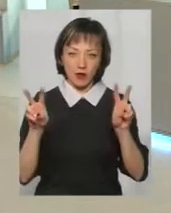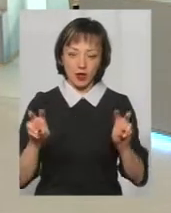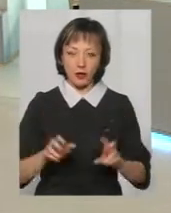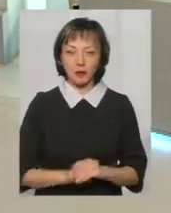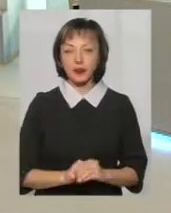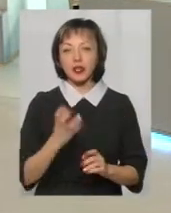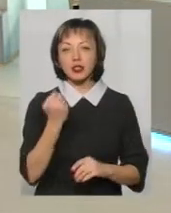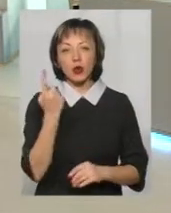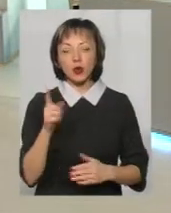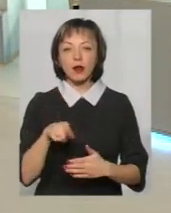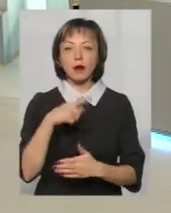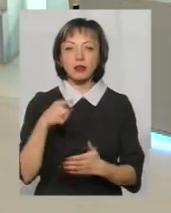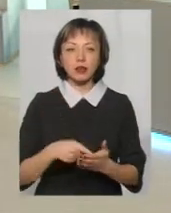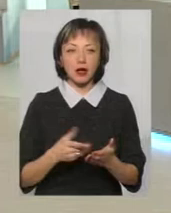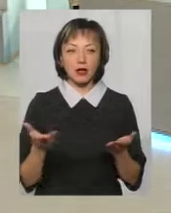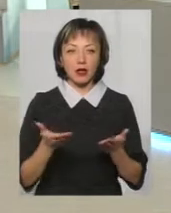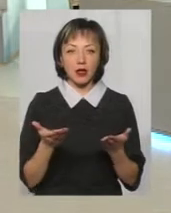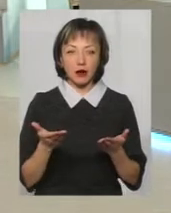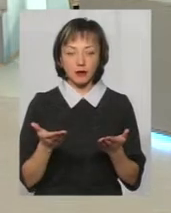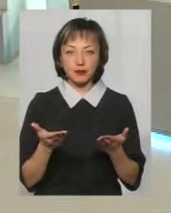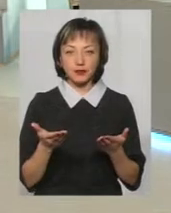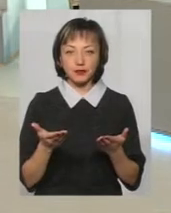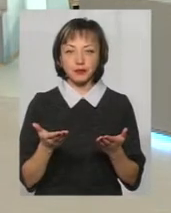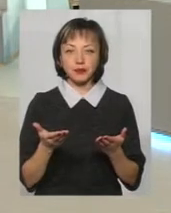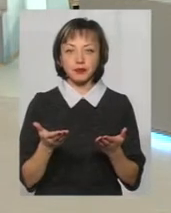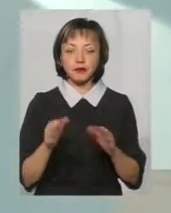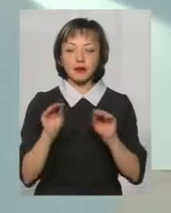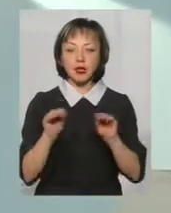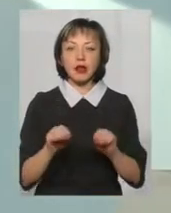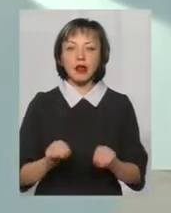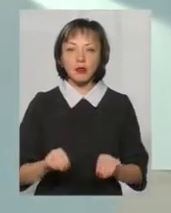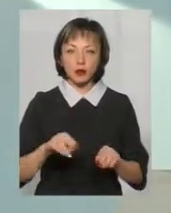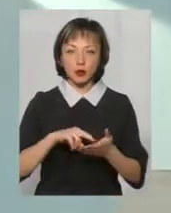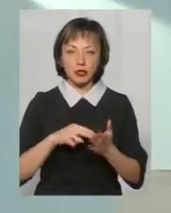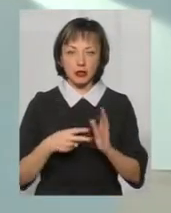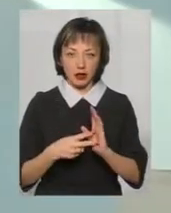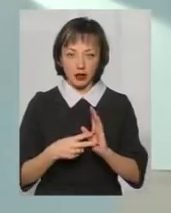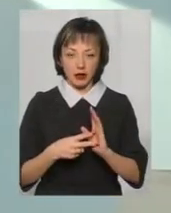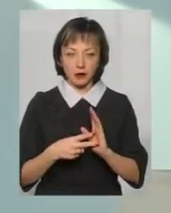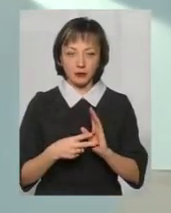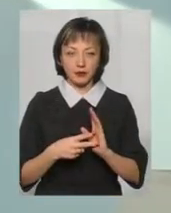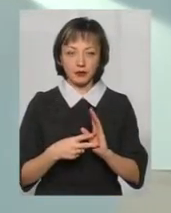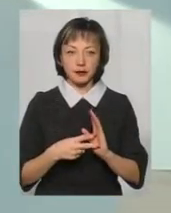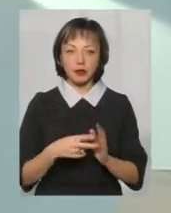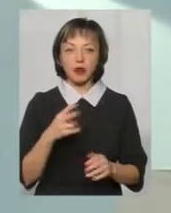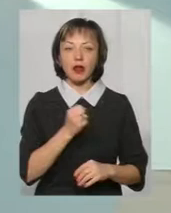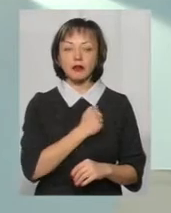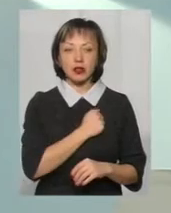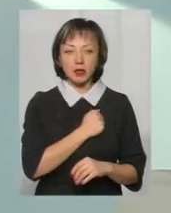Ще одне питання, яке регламентує стратегія. На жаль,